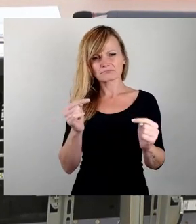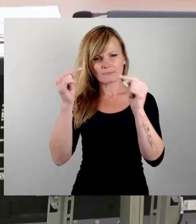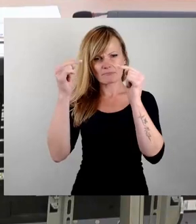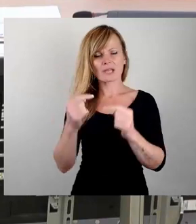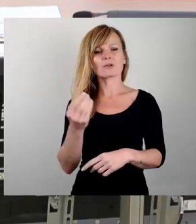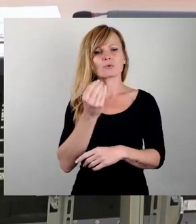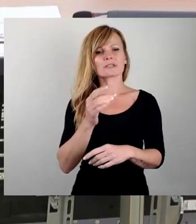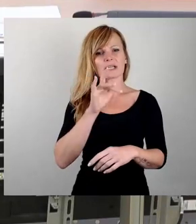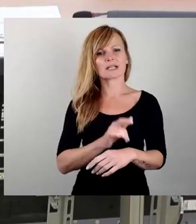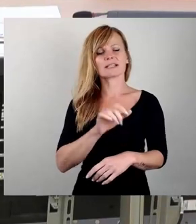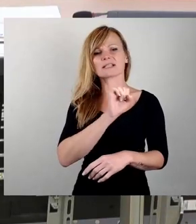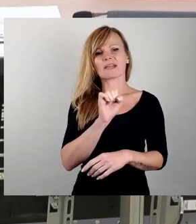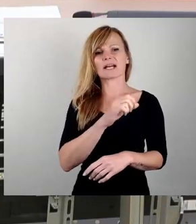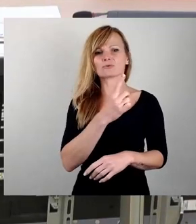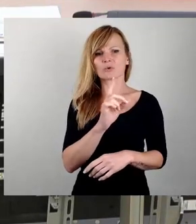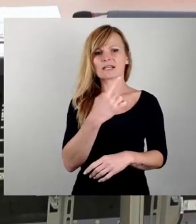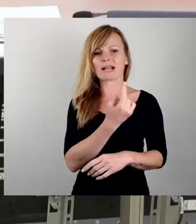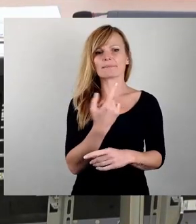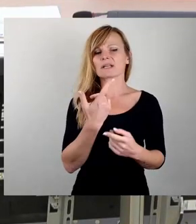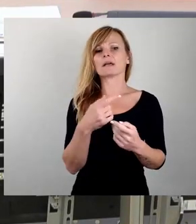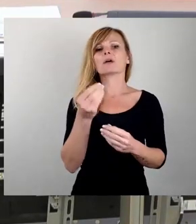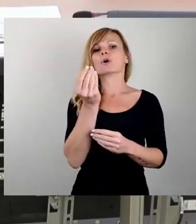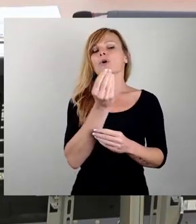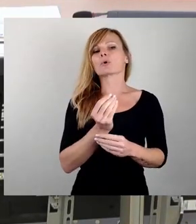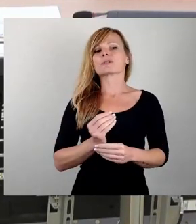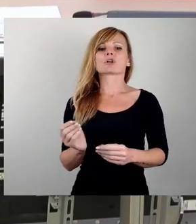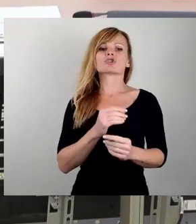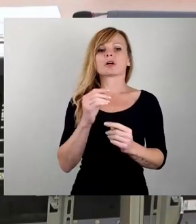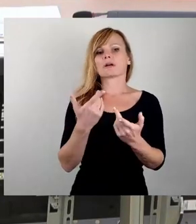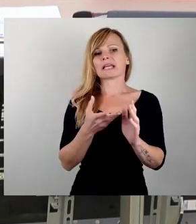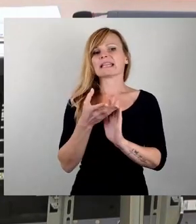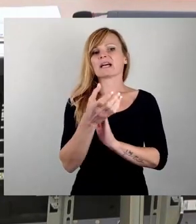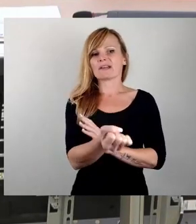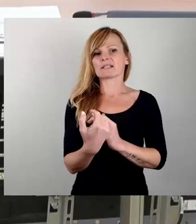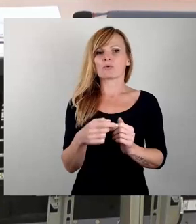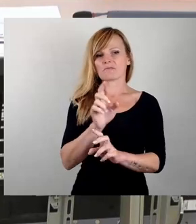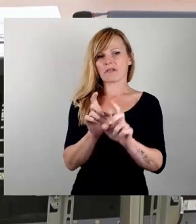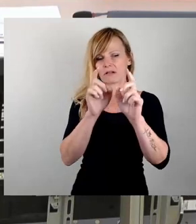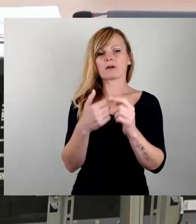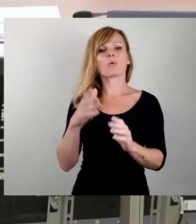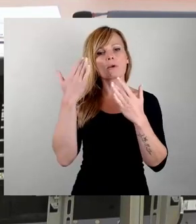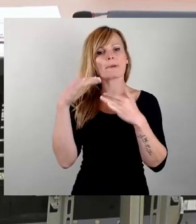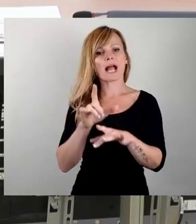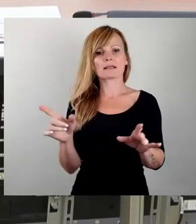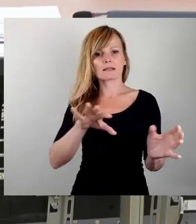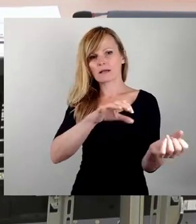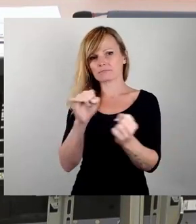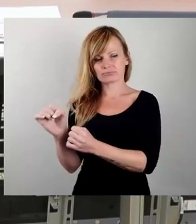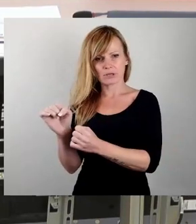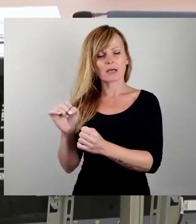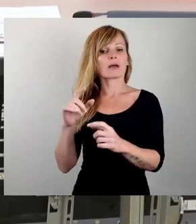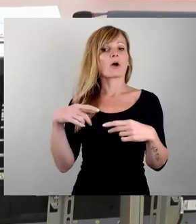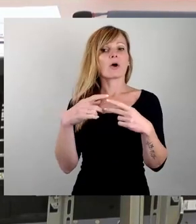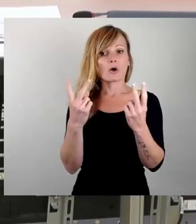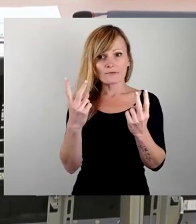vorgenommene künstlerische Intervention, können Sie am Hintergrund sehen, wurde von Unbekannten entfernt und es wurde öffentlich die Frage